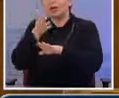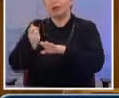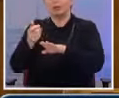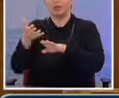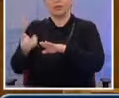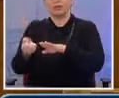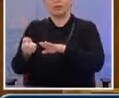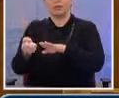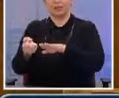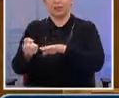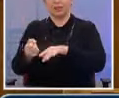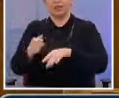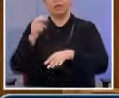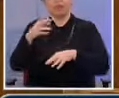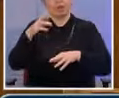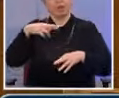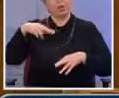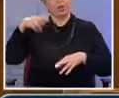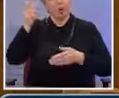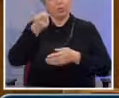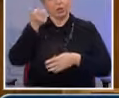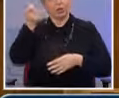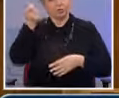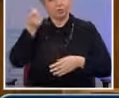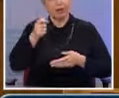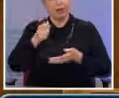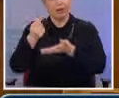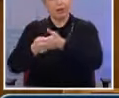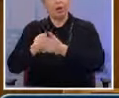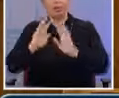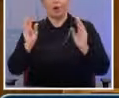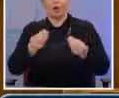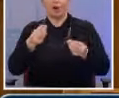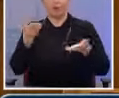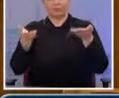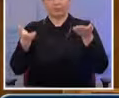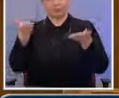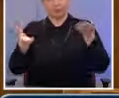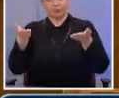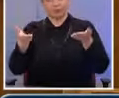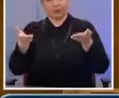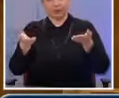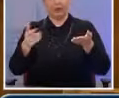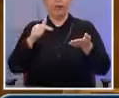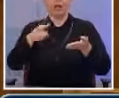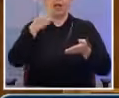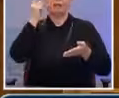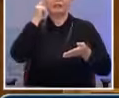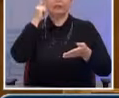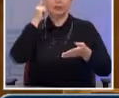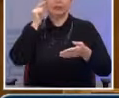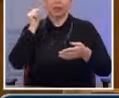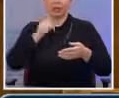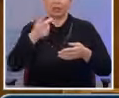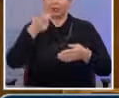συμπεριλαμβανωμένο και των τόκων του δημοσίου χρέους. Αυτό δεν σημαίνει ότι η χώρα θα πάψει να δανείζεται.